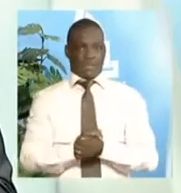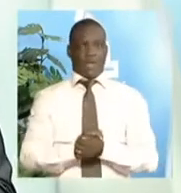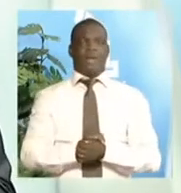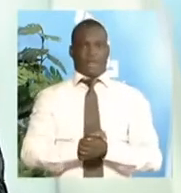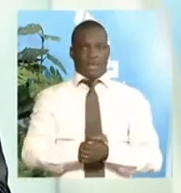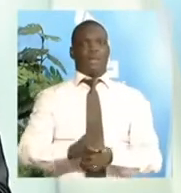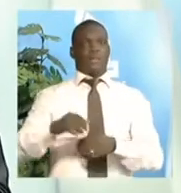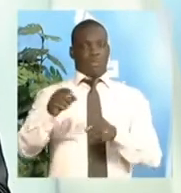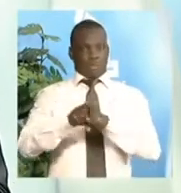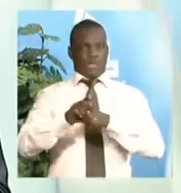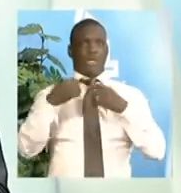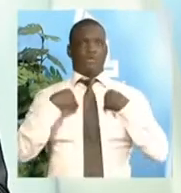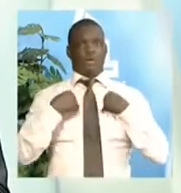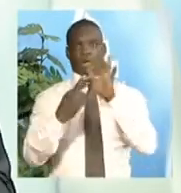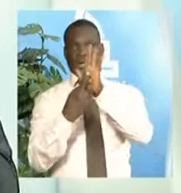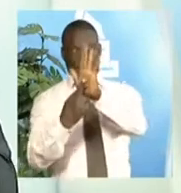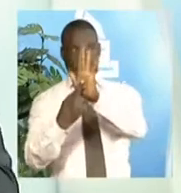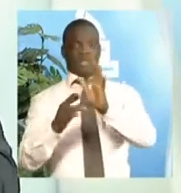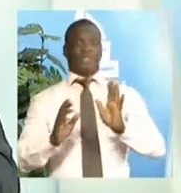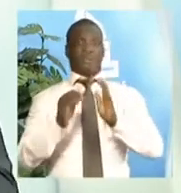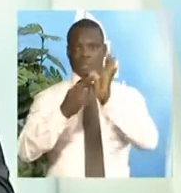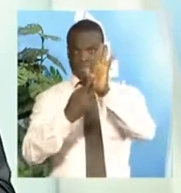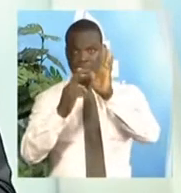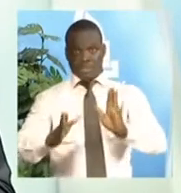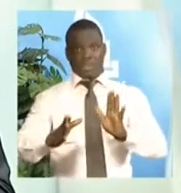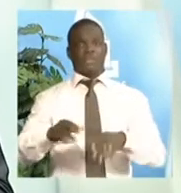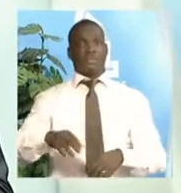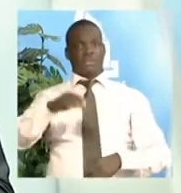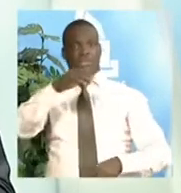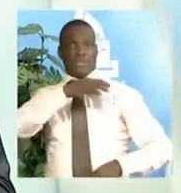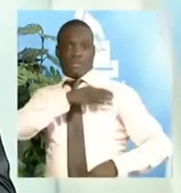représentants des candidats. Donc, quand on procède à la compilation,